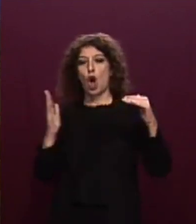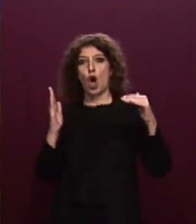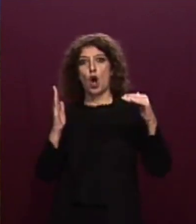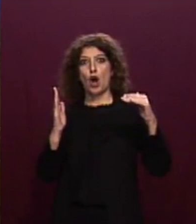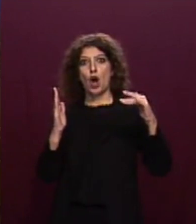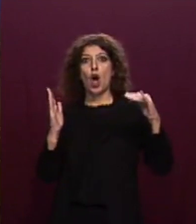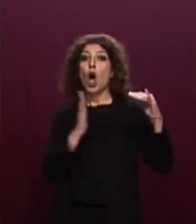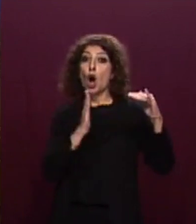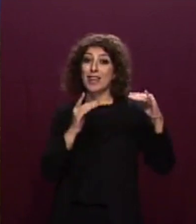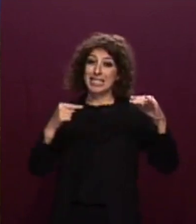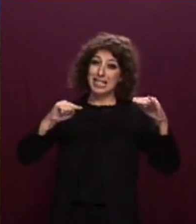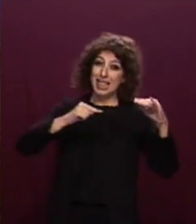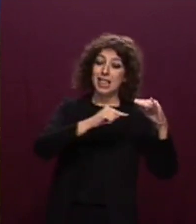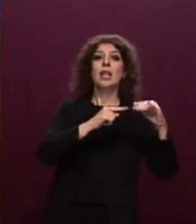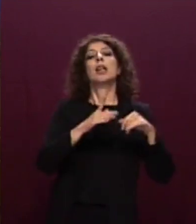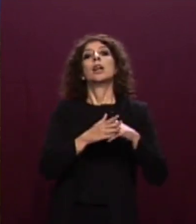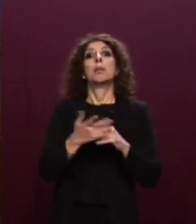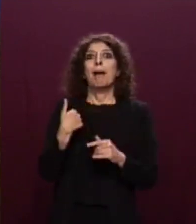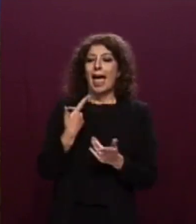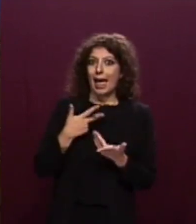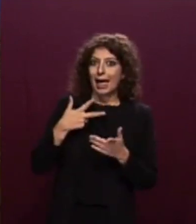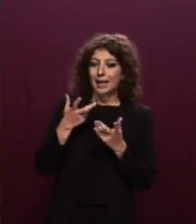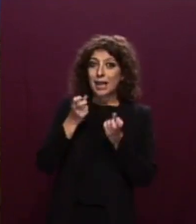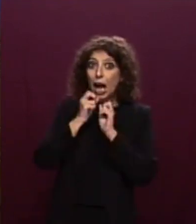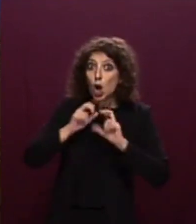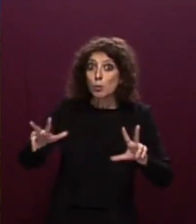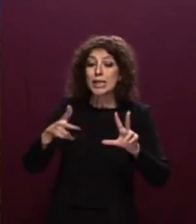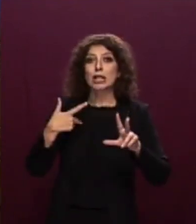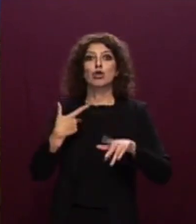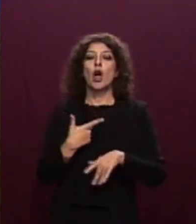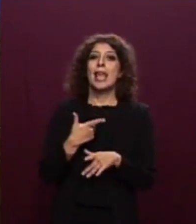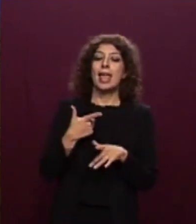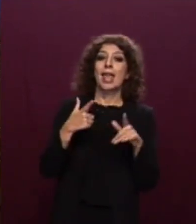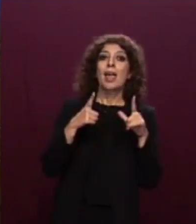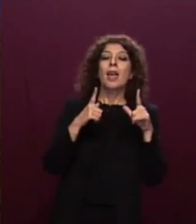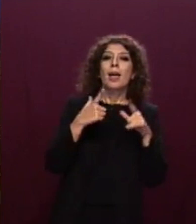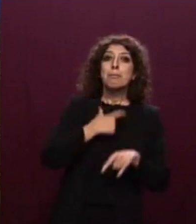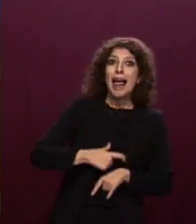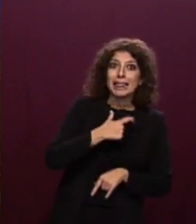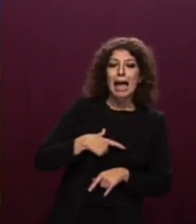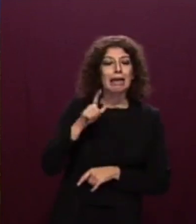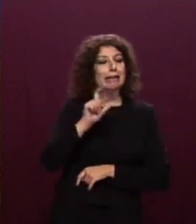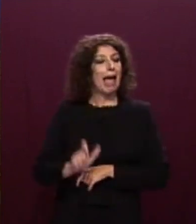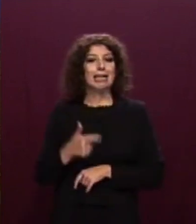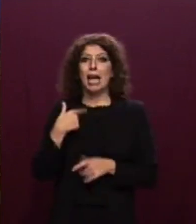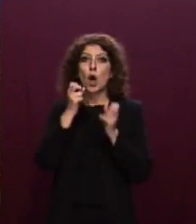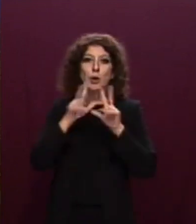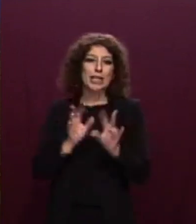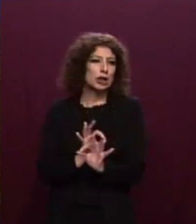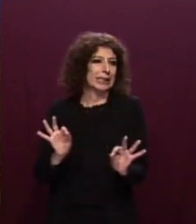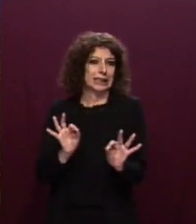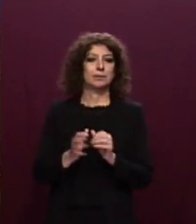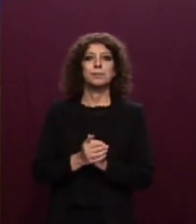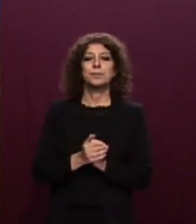comunicazione né alle autorità italiane né a Malta, paese assegnatario dell'Arasarre, molto più vicino all'Italia, molto più